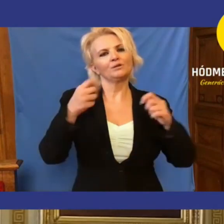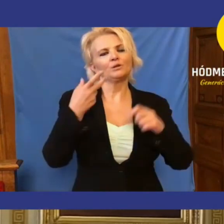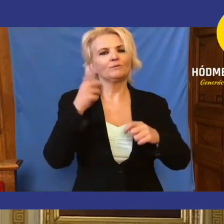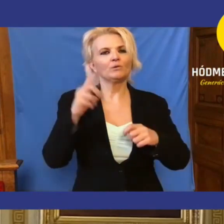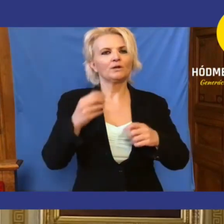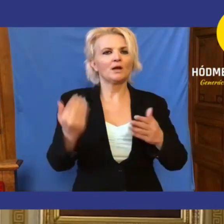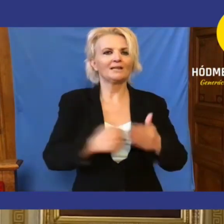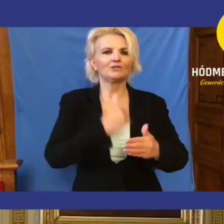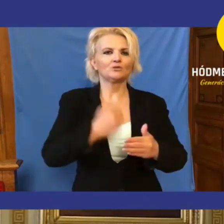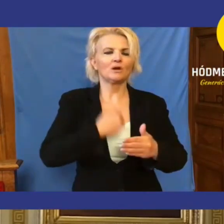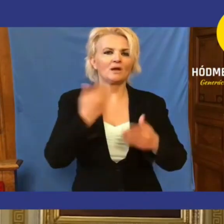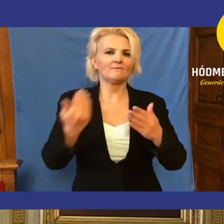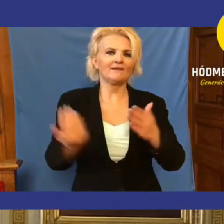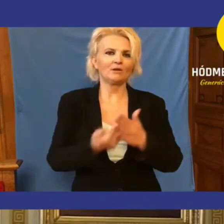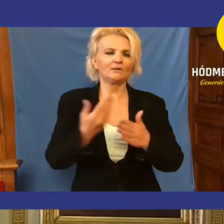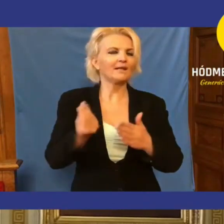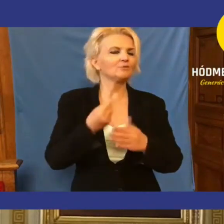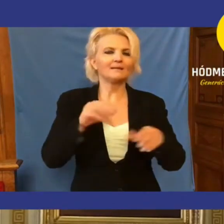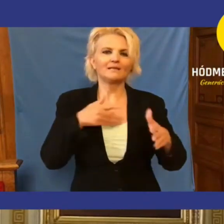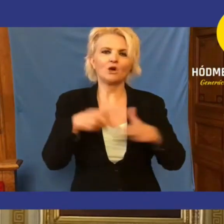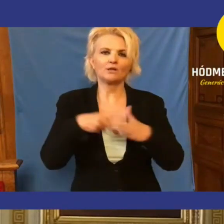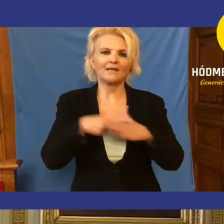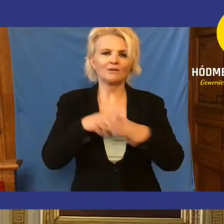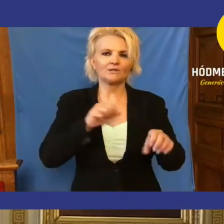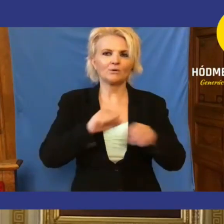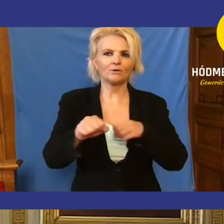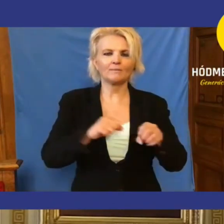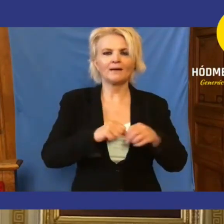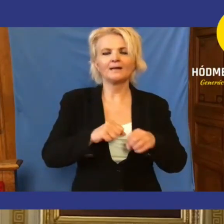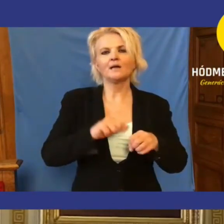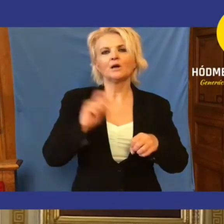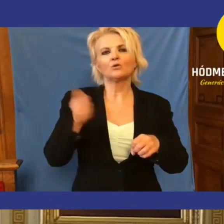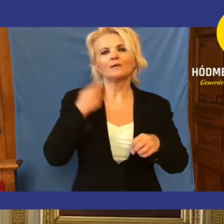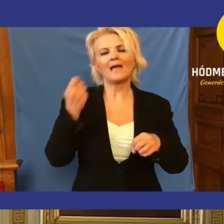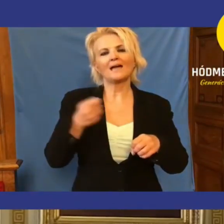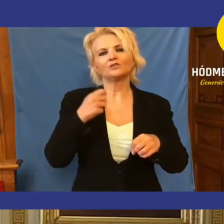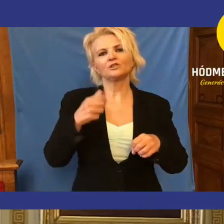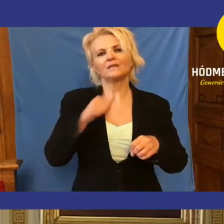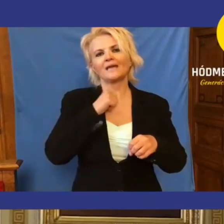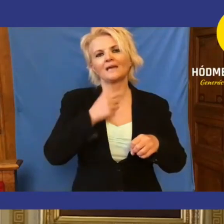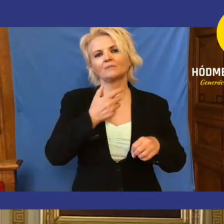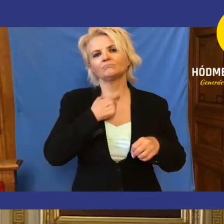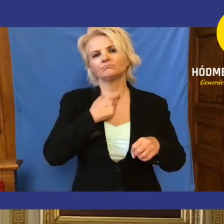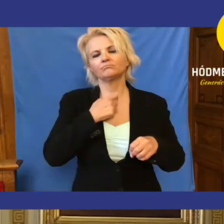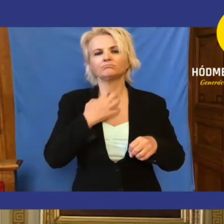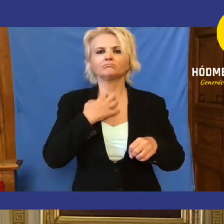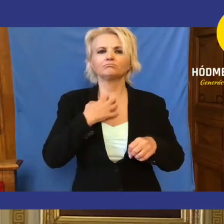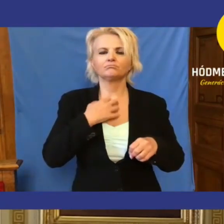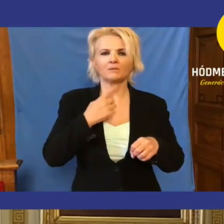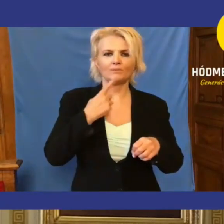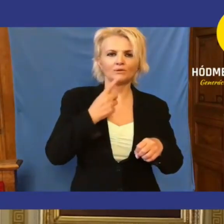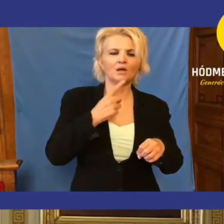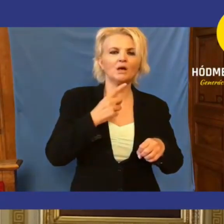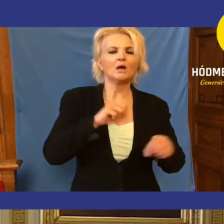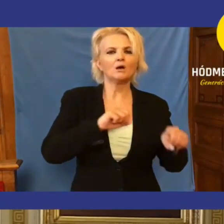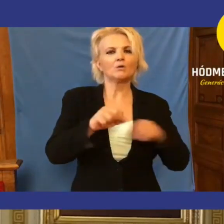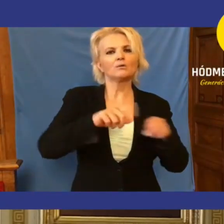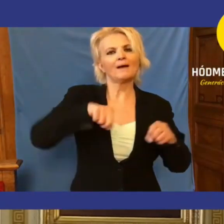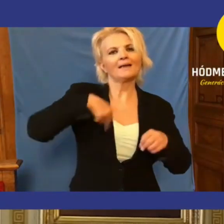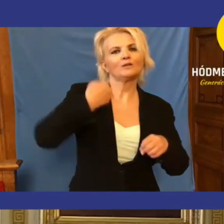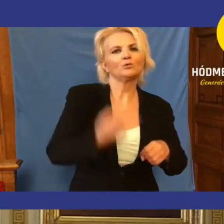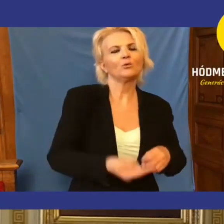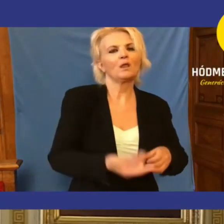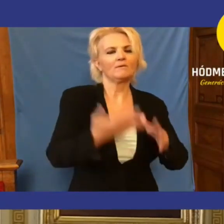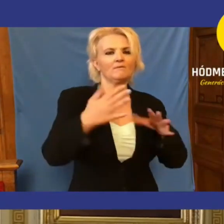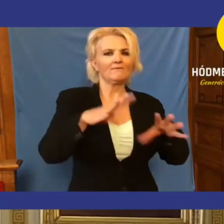iskolafelítás. Miért akadályozza akkor a kormány ezt? Gúlyás Gergely elég cína kis módon elmondta, hogy a kormány bőven túlvállalta magát az uniós pénzt terhére.